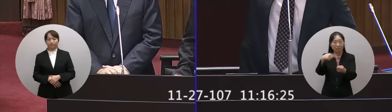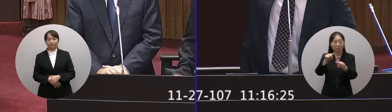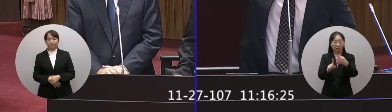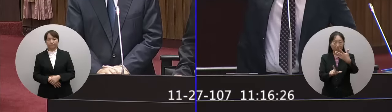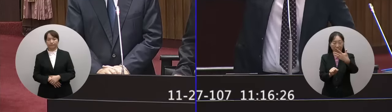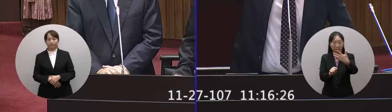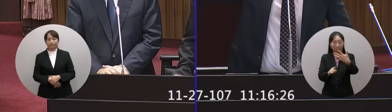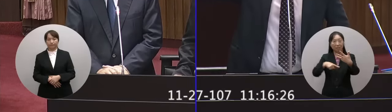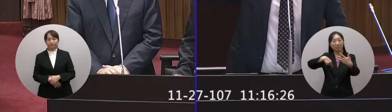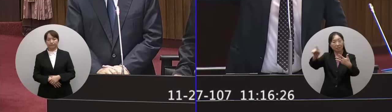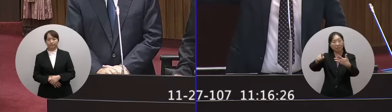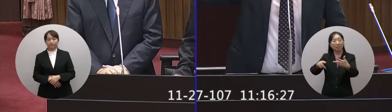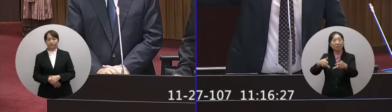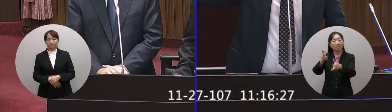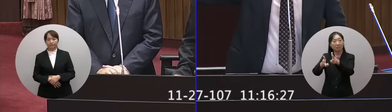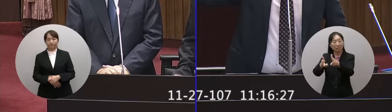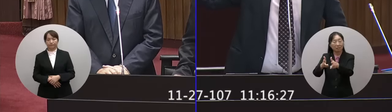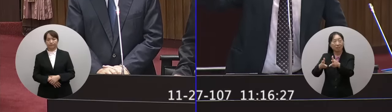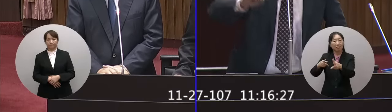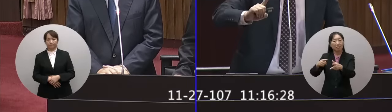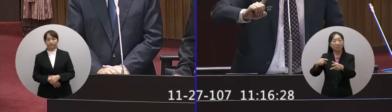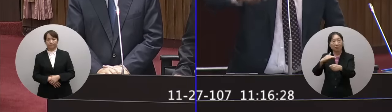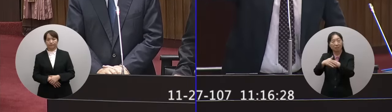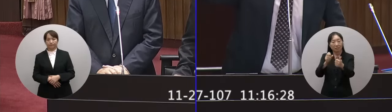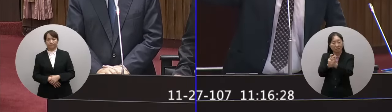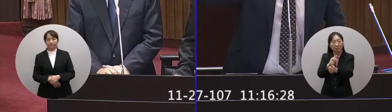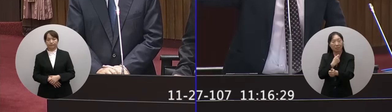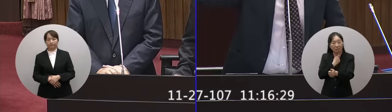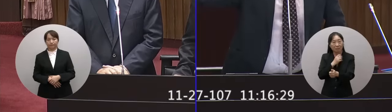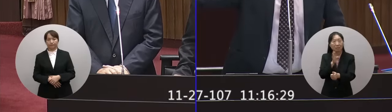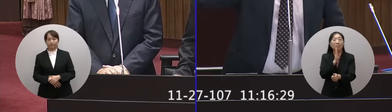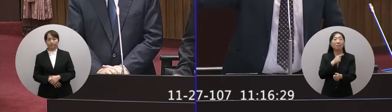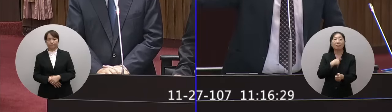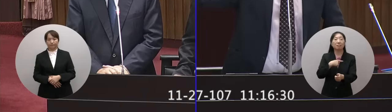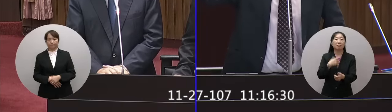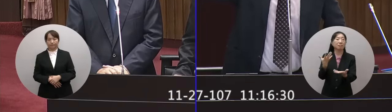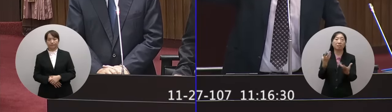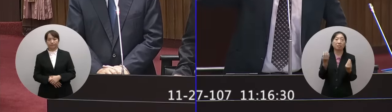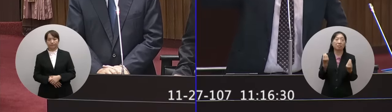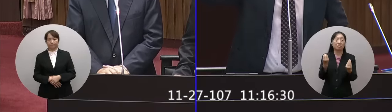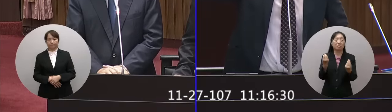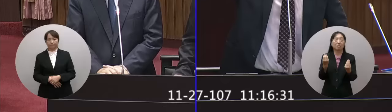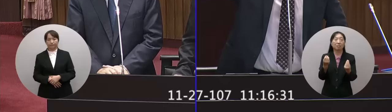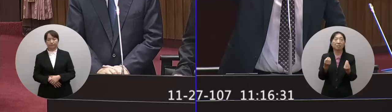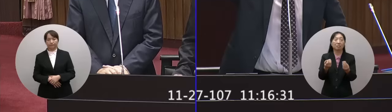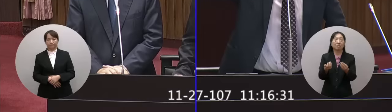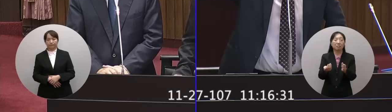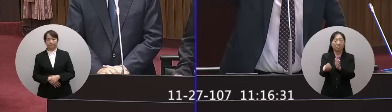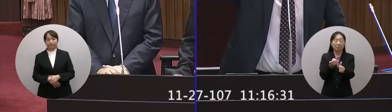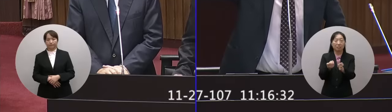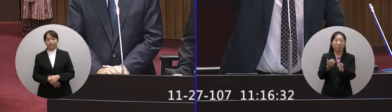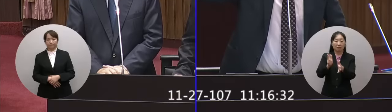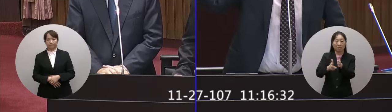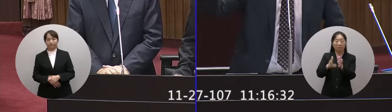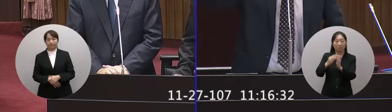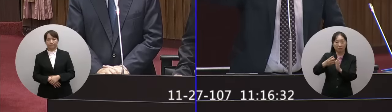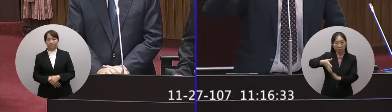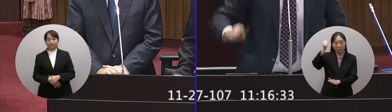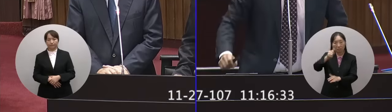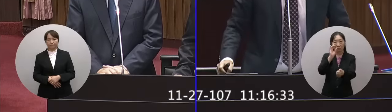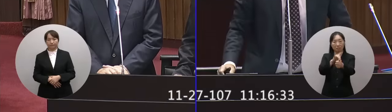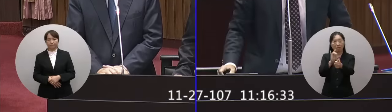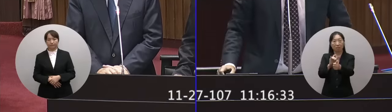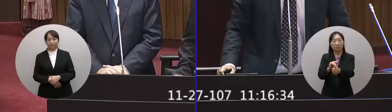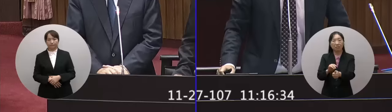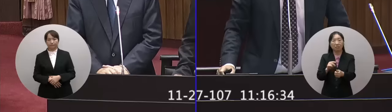要進場進行六年大保養實際上沒有進去台鐵前局長欺騙大家我提